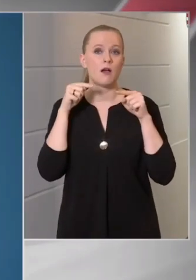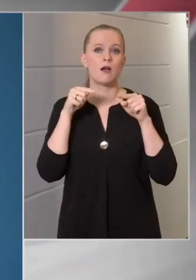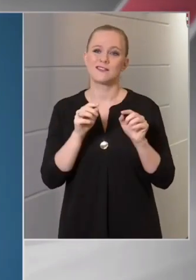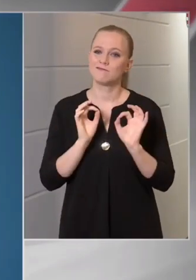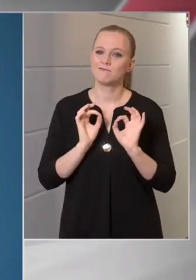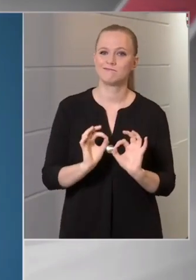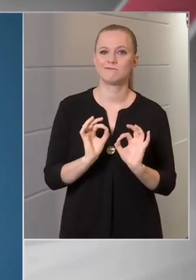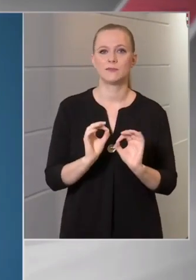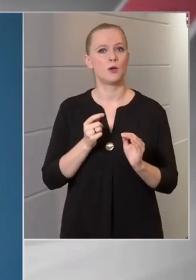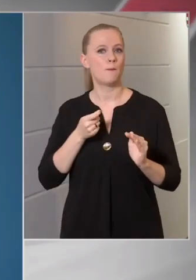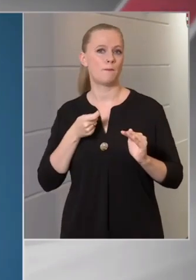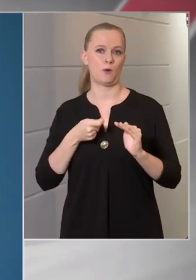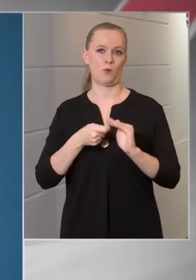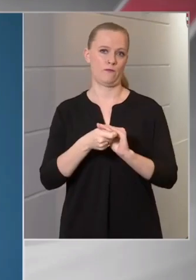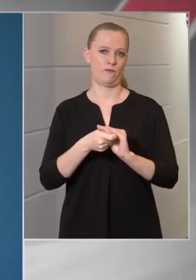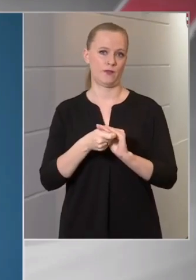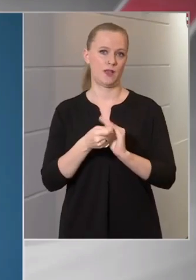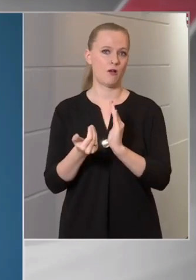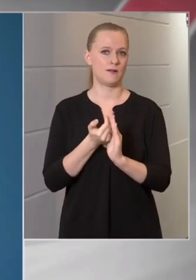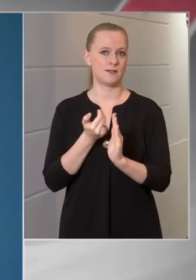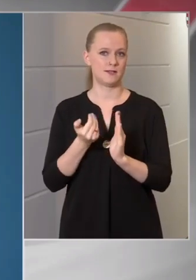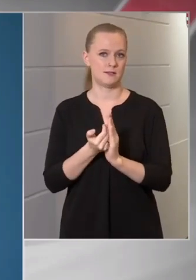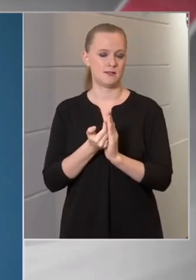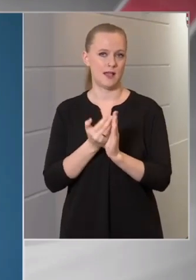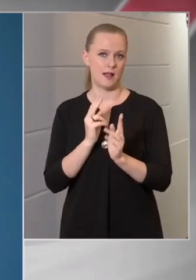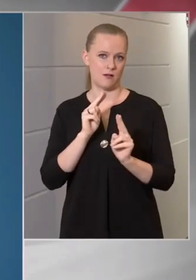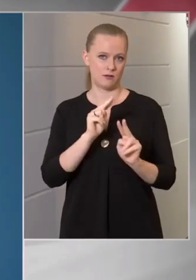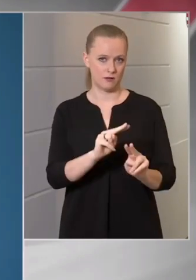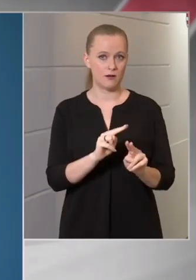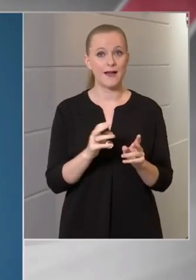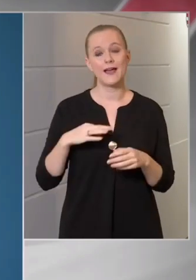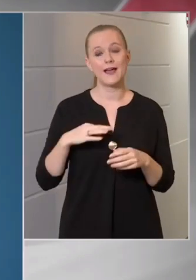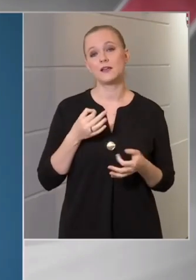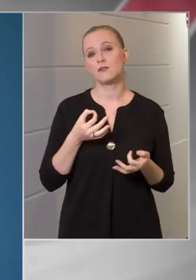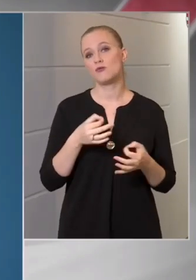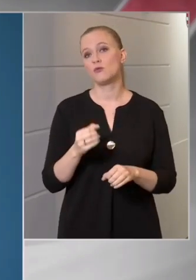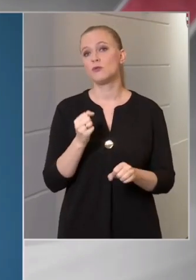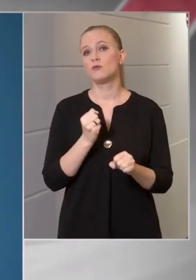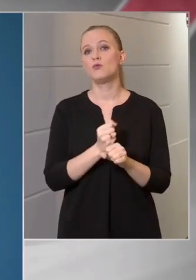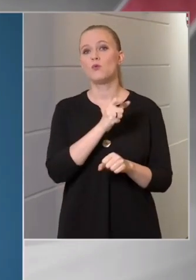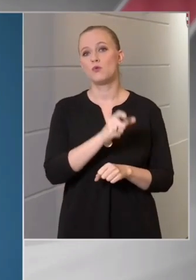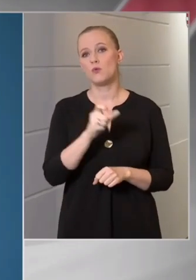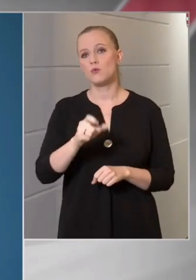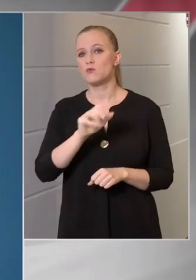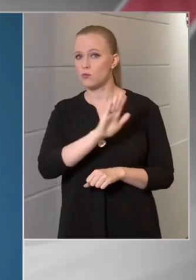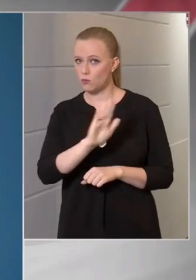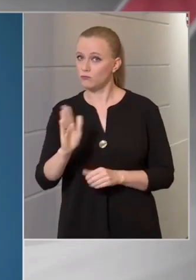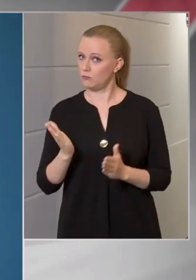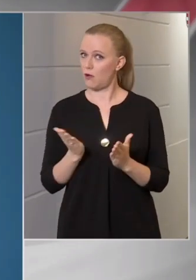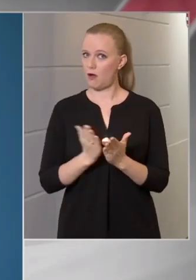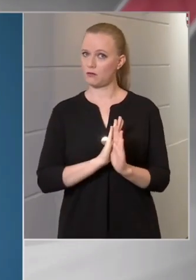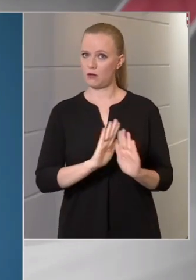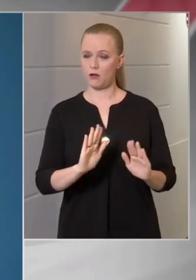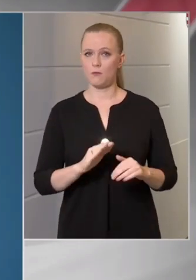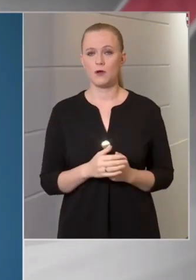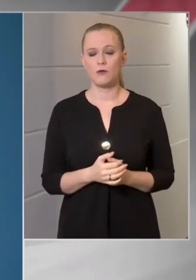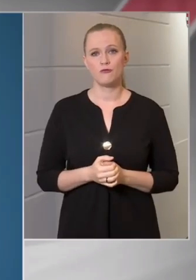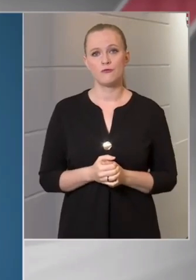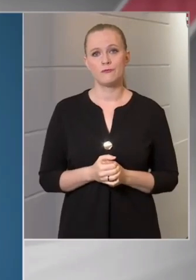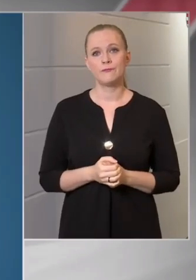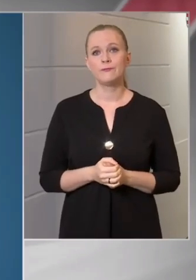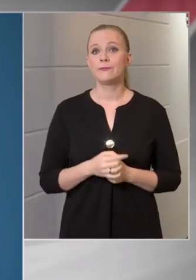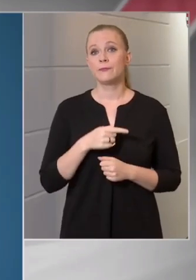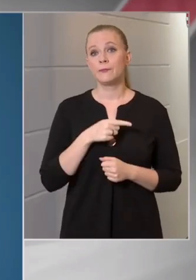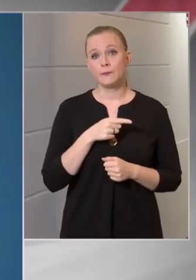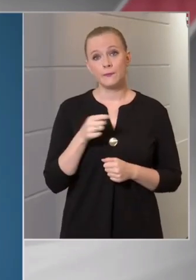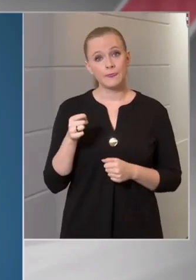professzionális használatra, egészségügyi dolgozók részére alkalmas. Ennek